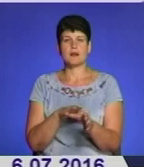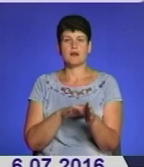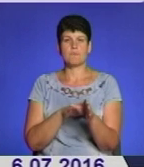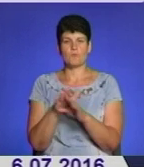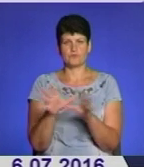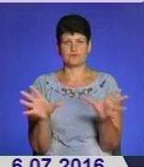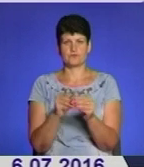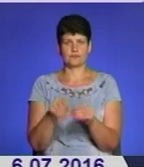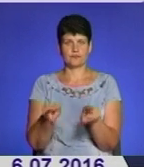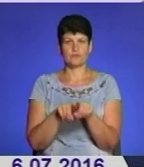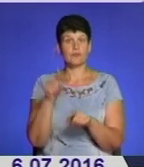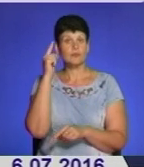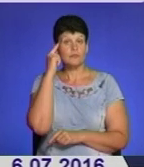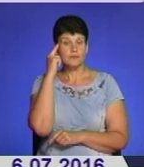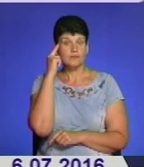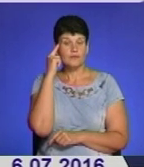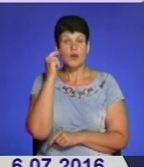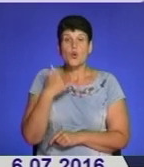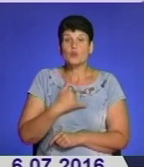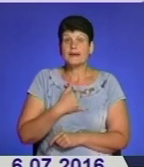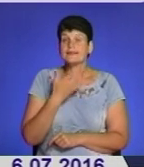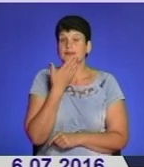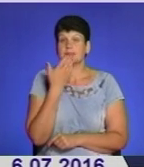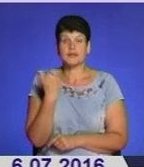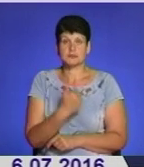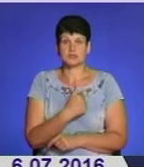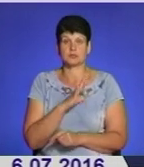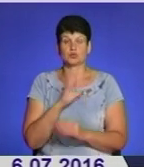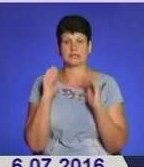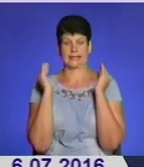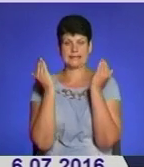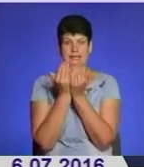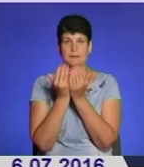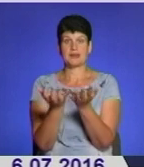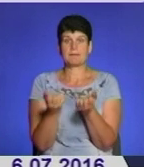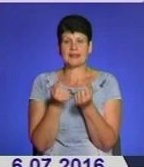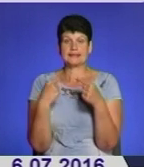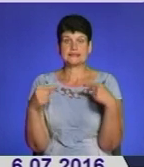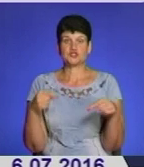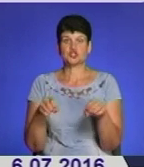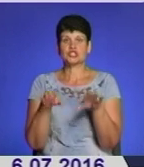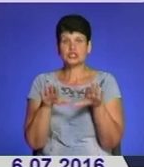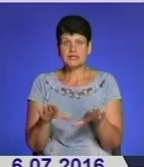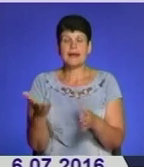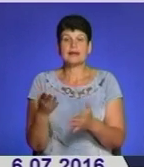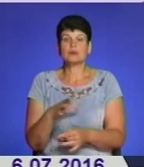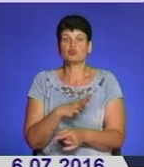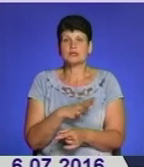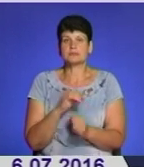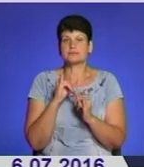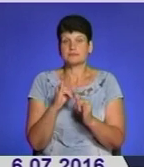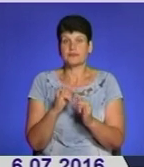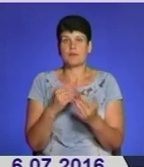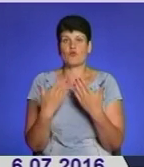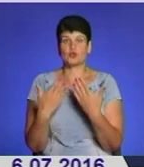однодумцями, у нас немає бажання бути закритими і приймати якісь рішення, які були негативні по